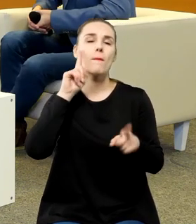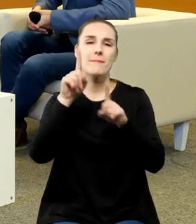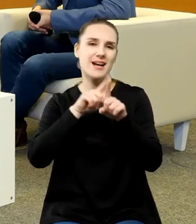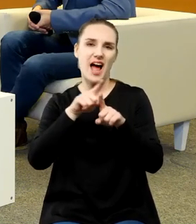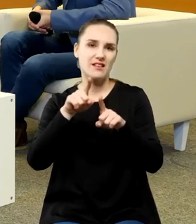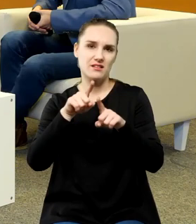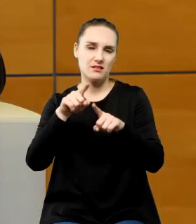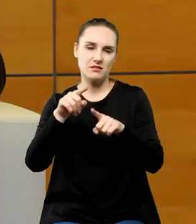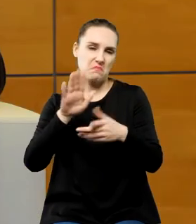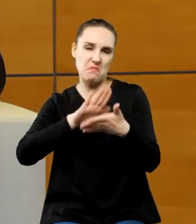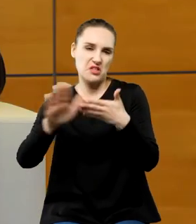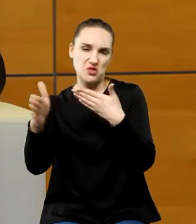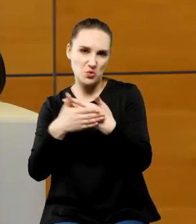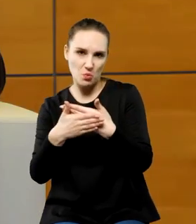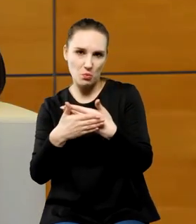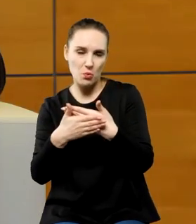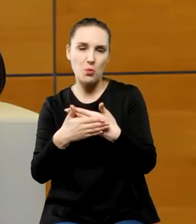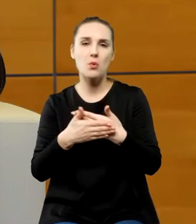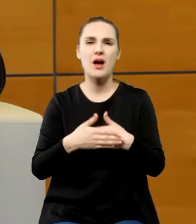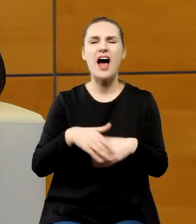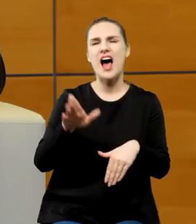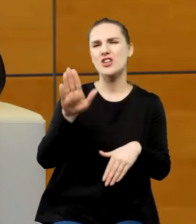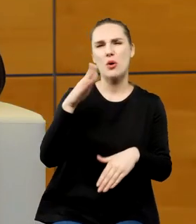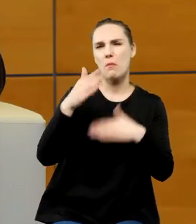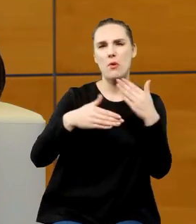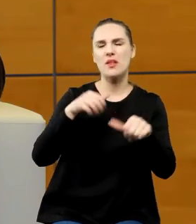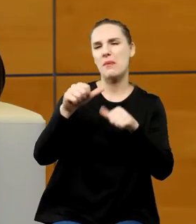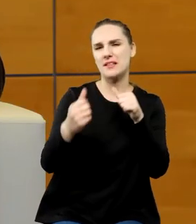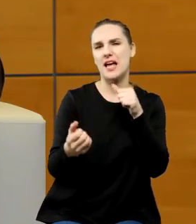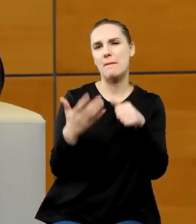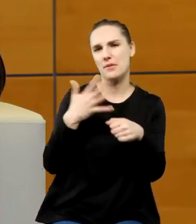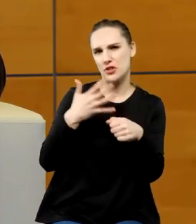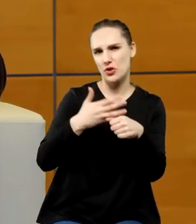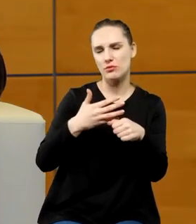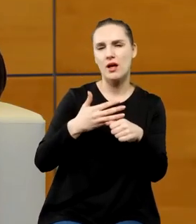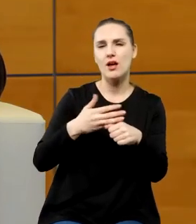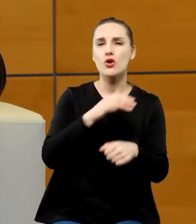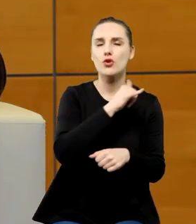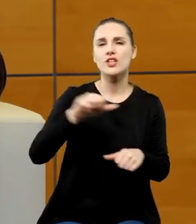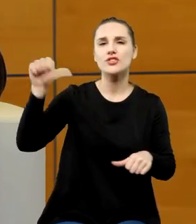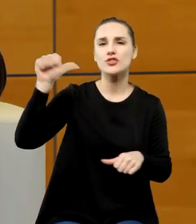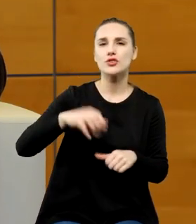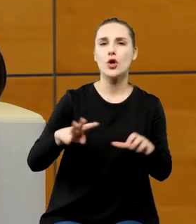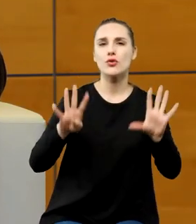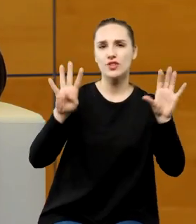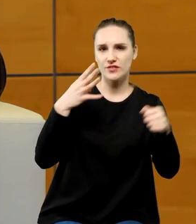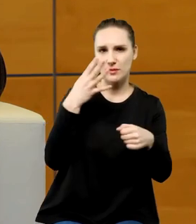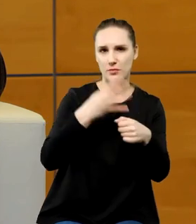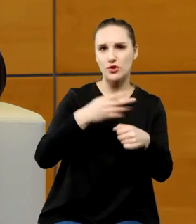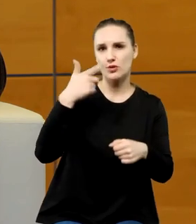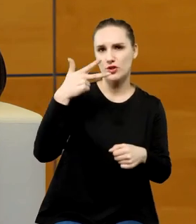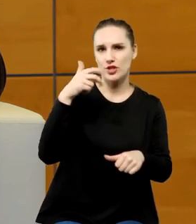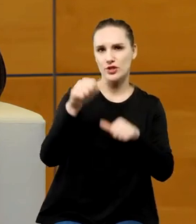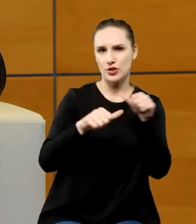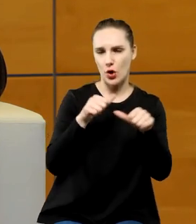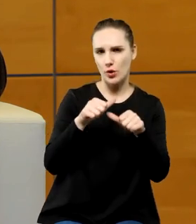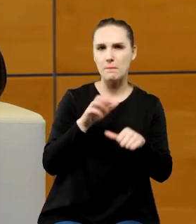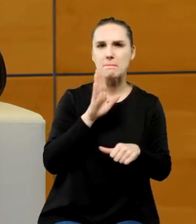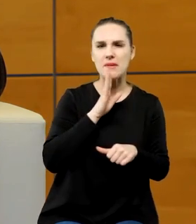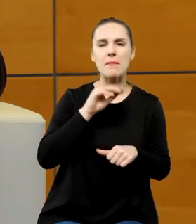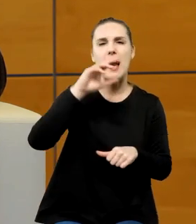w latach pięćdziesiątych, to jest z kolei kolejna rocznica 1953 rok. Chyba Roman Brandstetter w